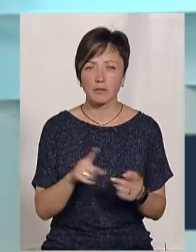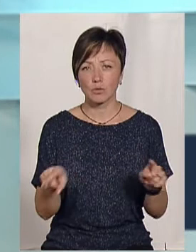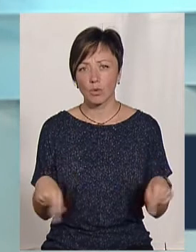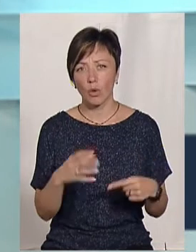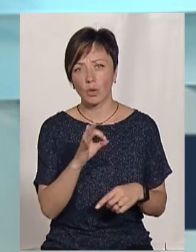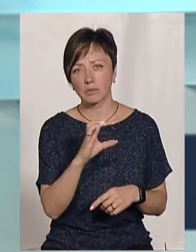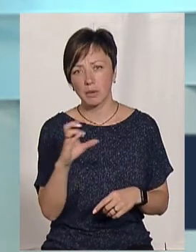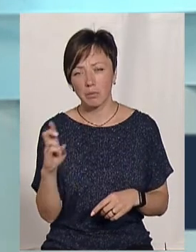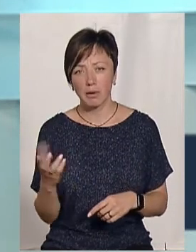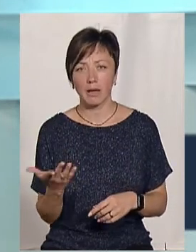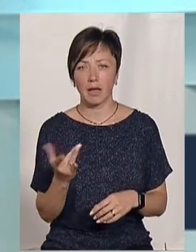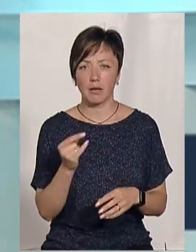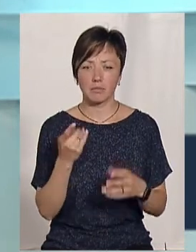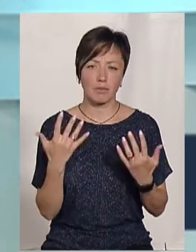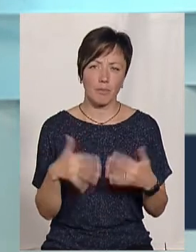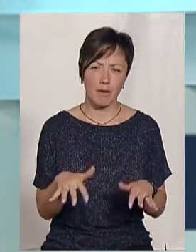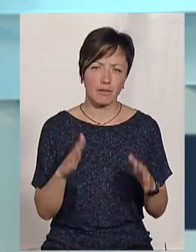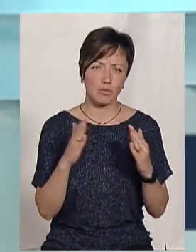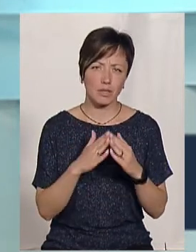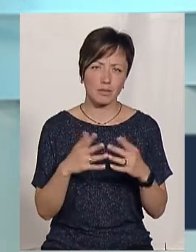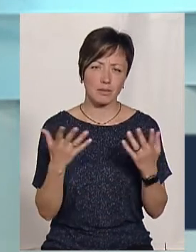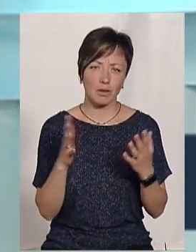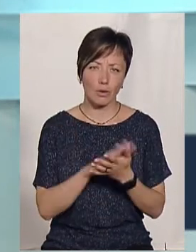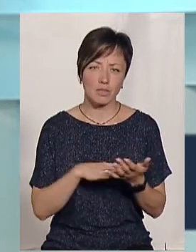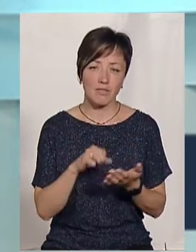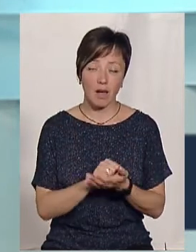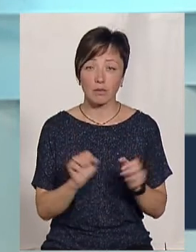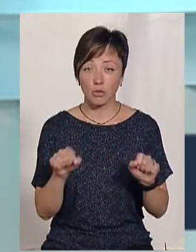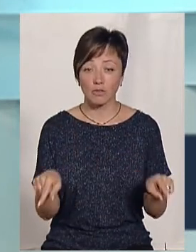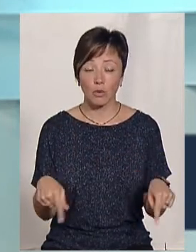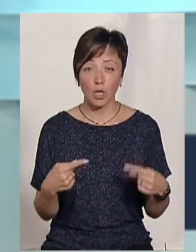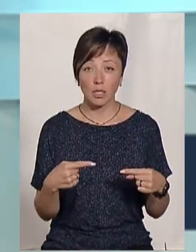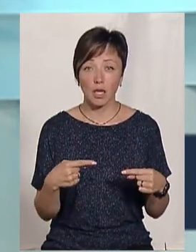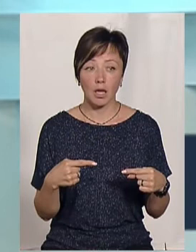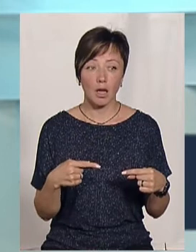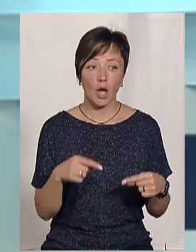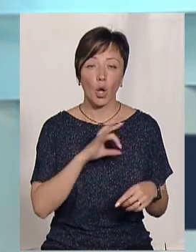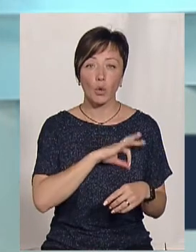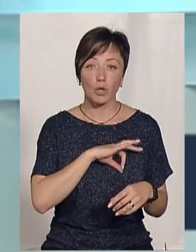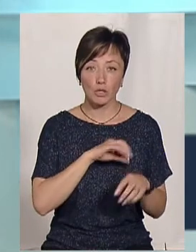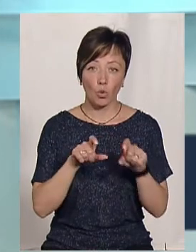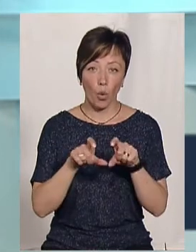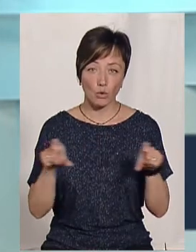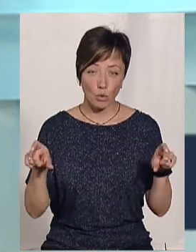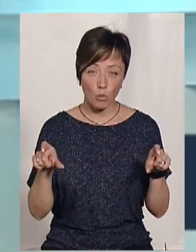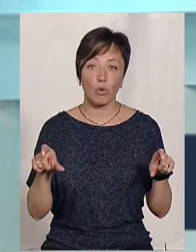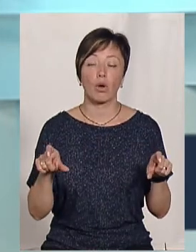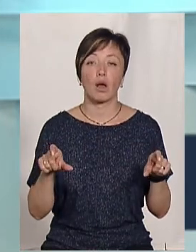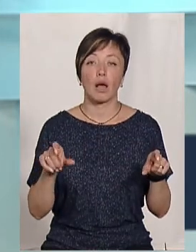створите ОСБ, і ви пропадете, там ваш будинок розвалиться, ви можете створити юридичну особу ОСБ і далі